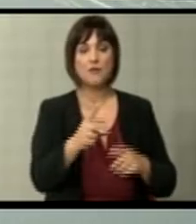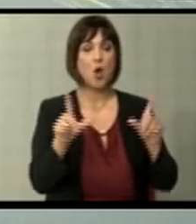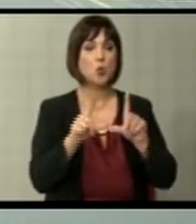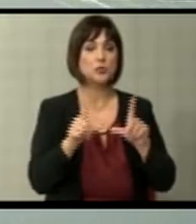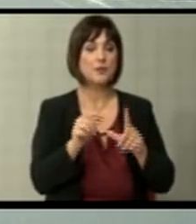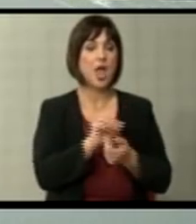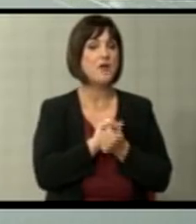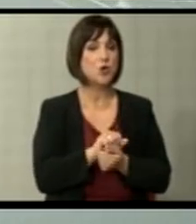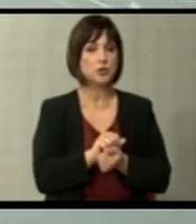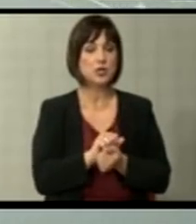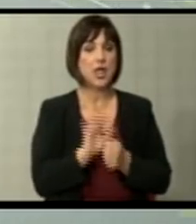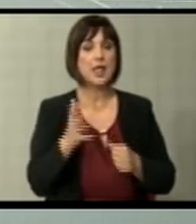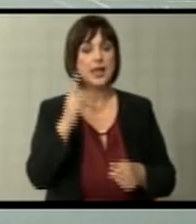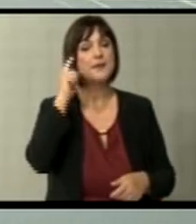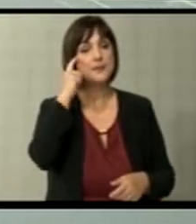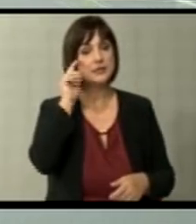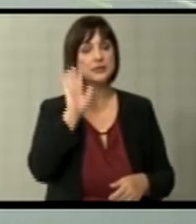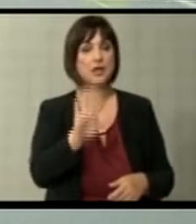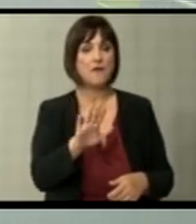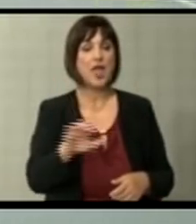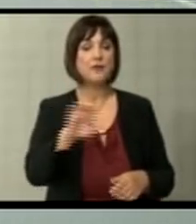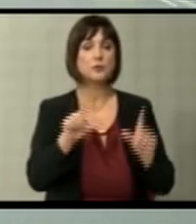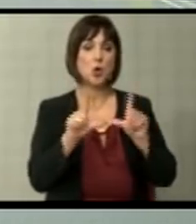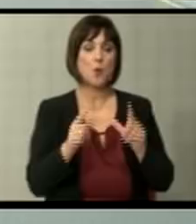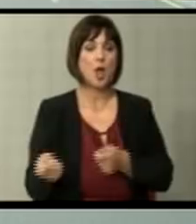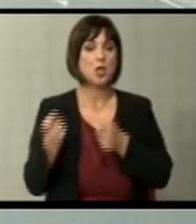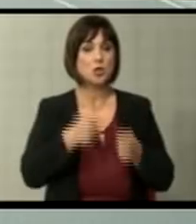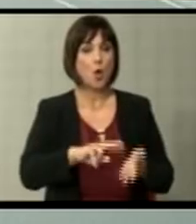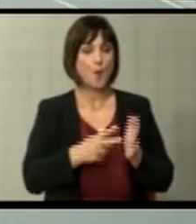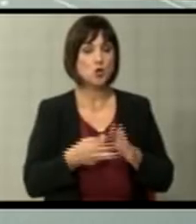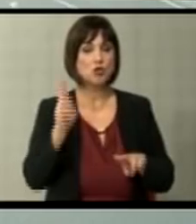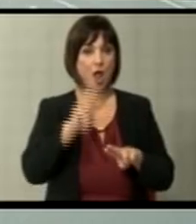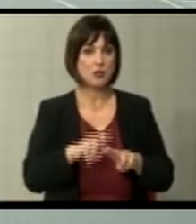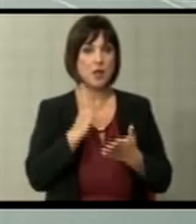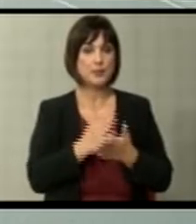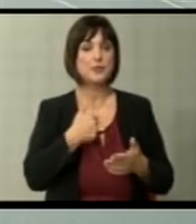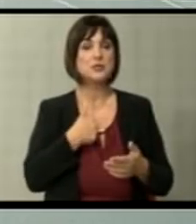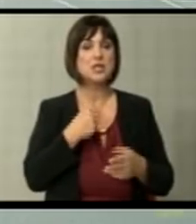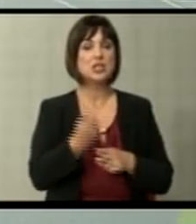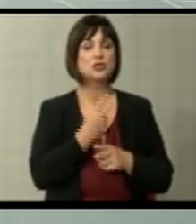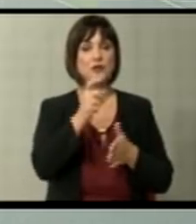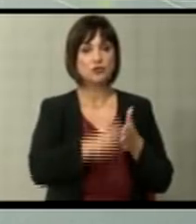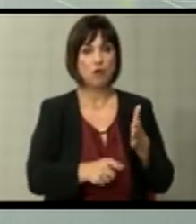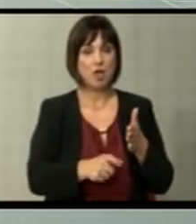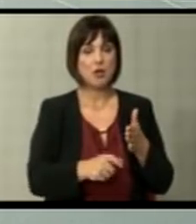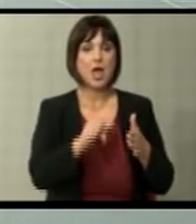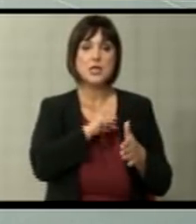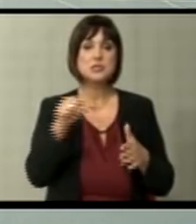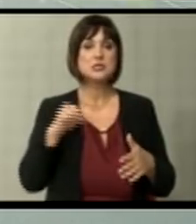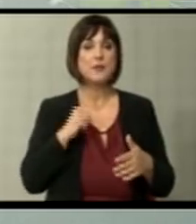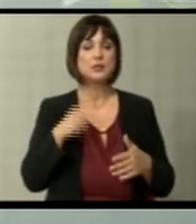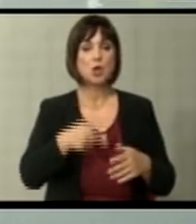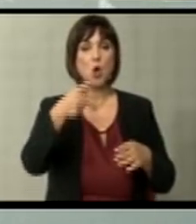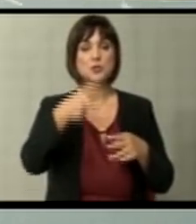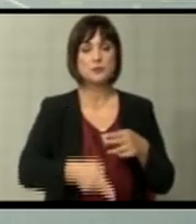уставот и во историјата. Дали сметате дека Европската унија би донала политичка одлука да станеме земја членка само за